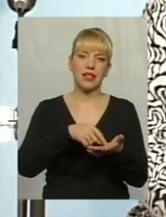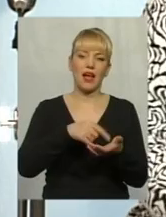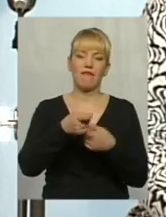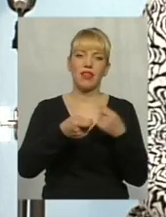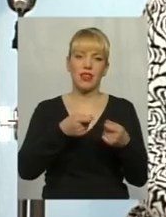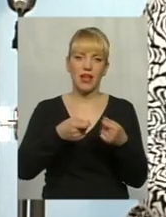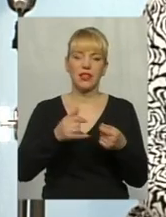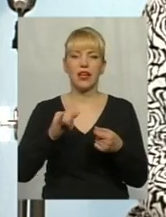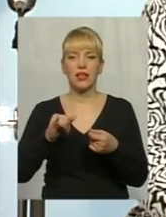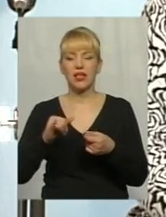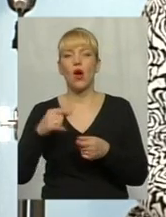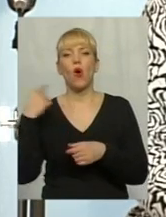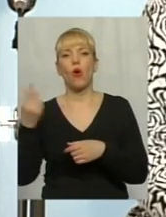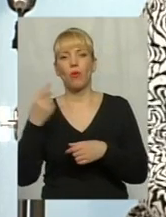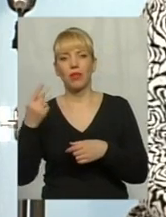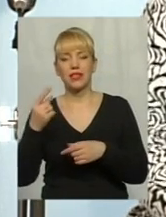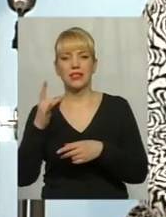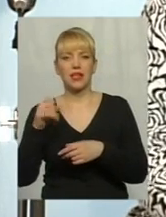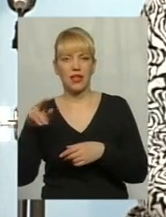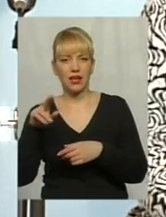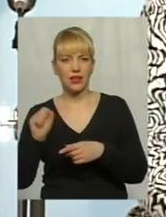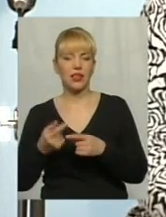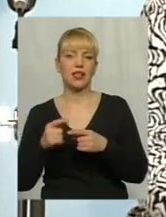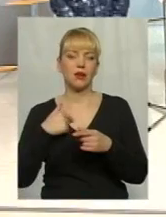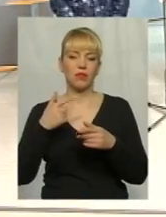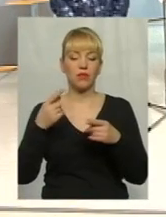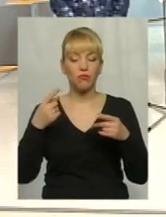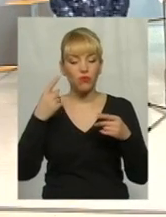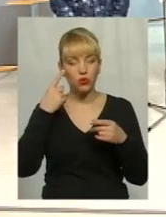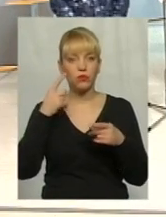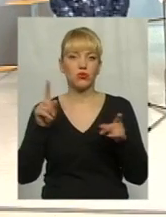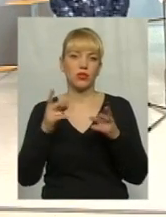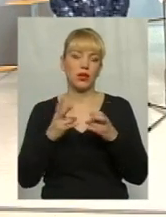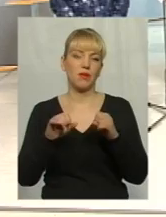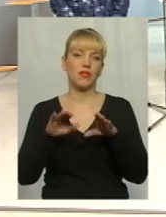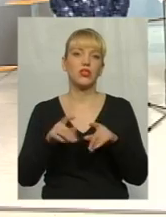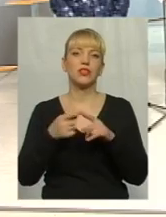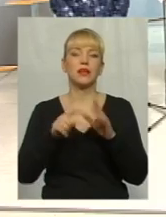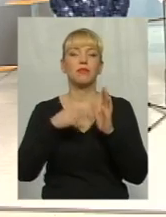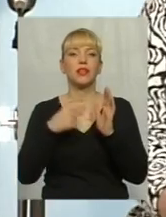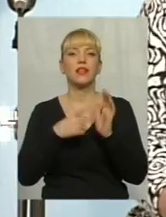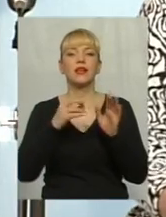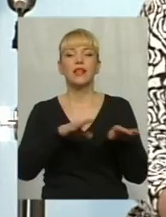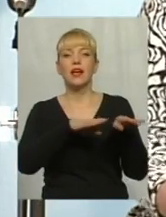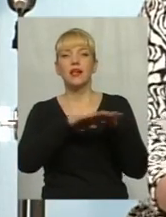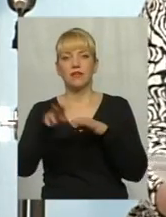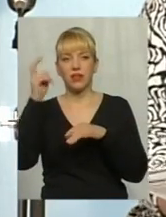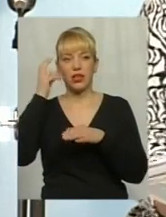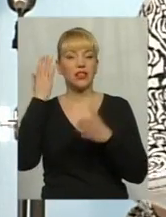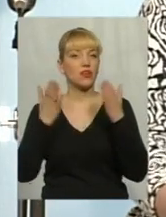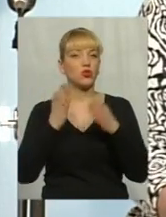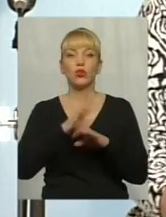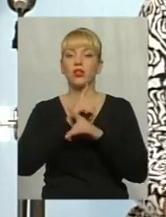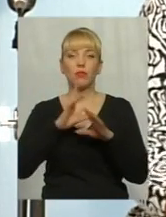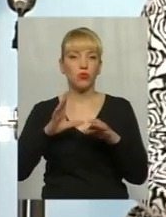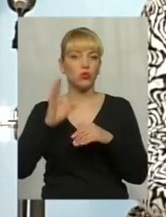обласну раду, і вирішувати це питання, я вже вважаю, на рівні Києва. Якщо вони будуть прислухатися до письмових звернень, значить